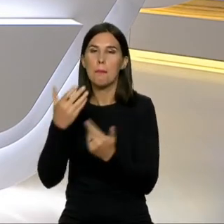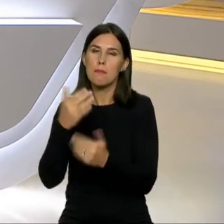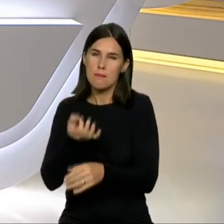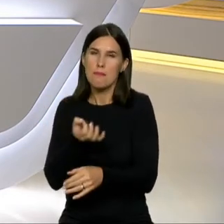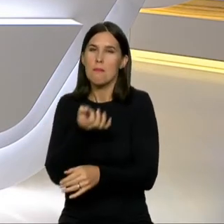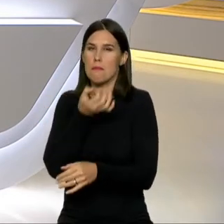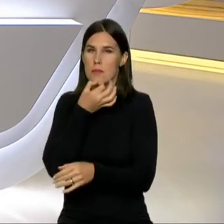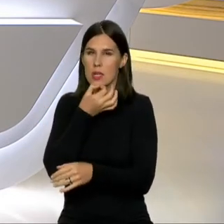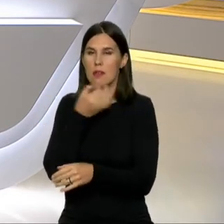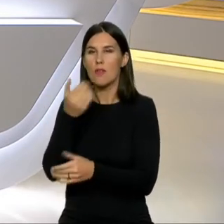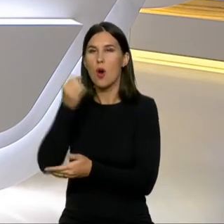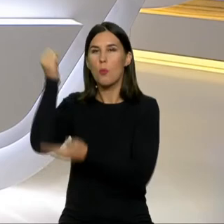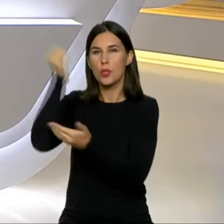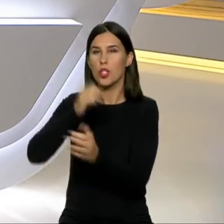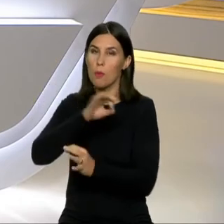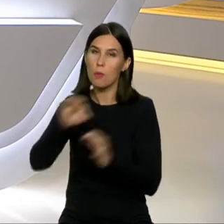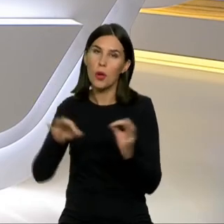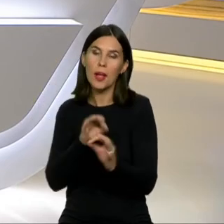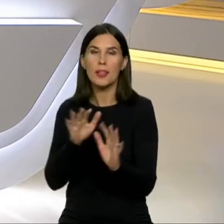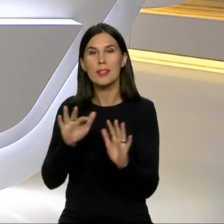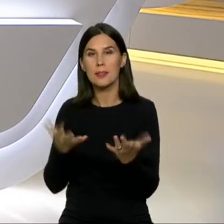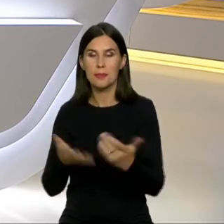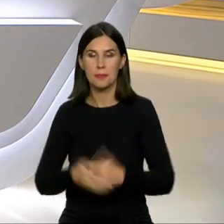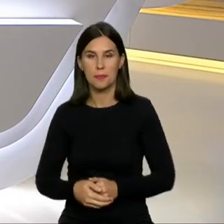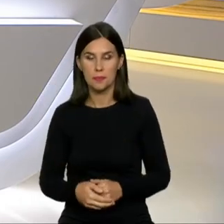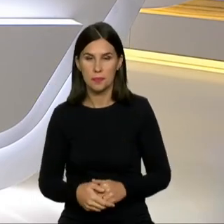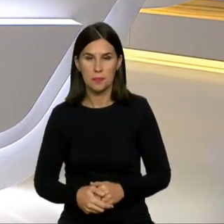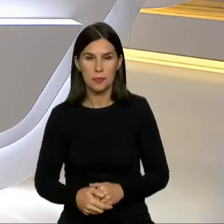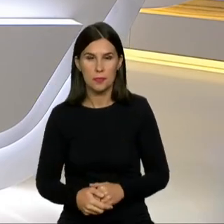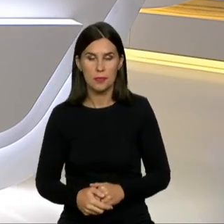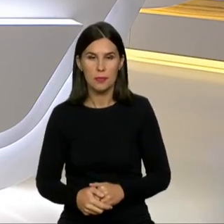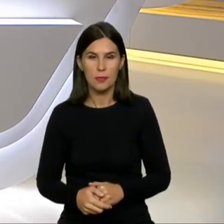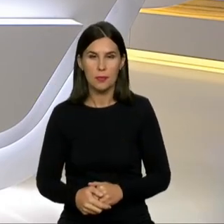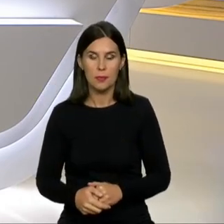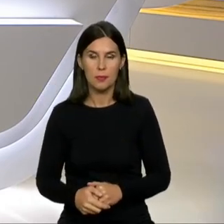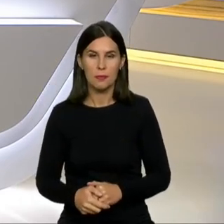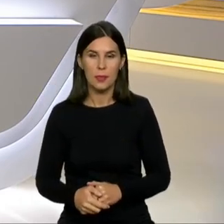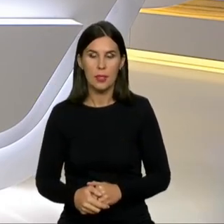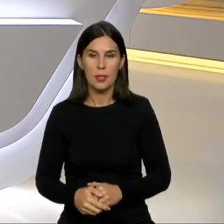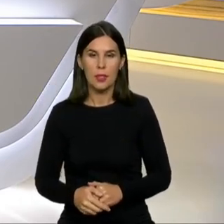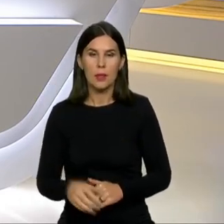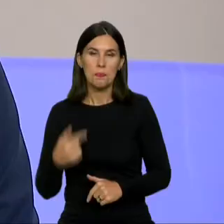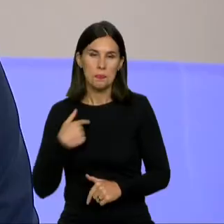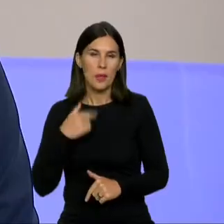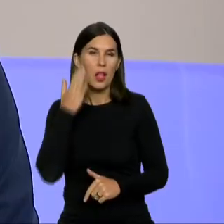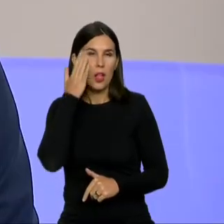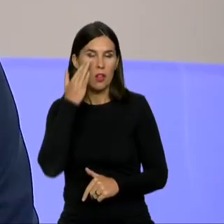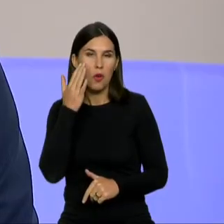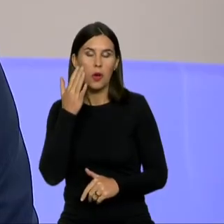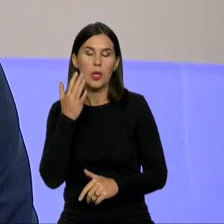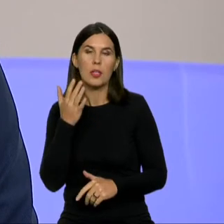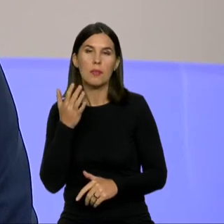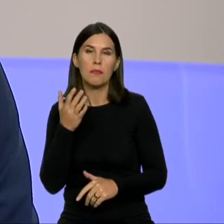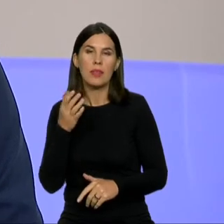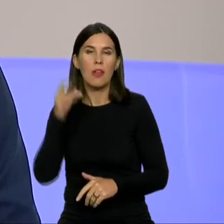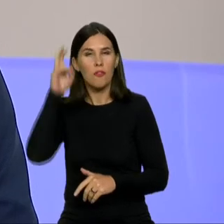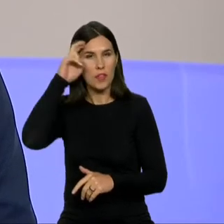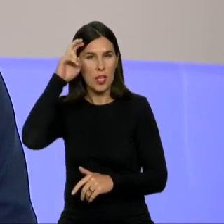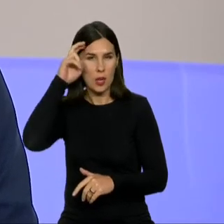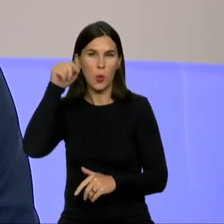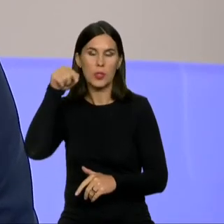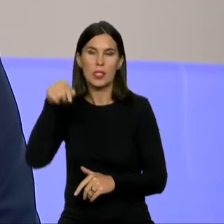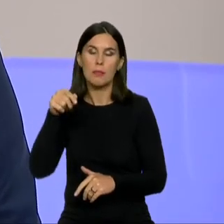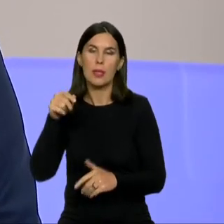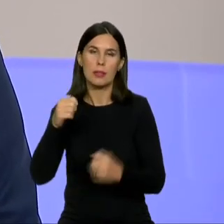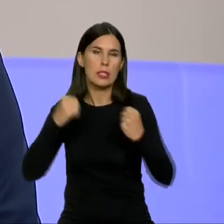teikiamas biudžeto projektas? Aš manau, kad tai yra beveik viskas, ką vyriausybė galėjo padaryti, ruošiantis tiems